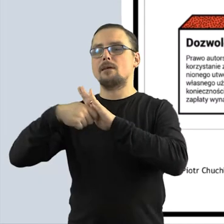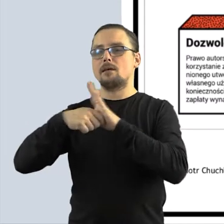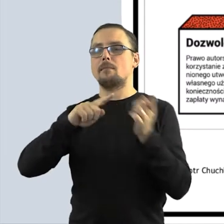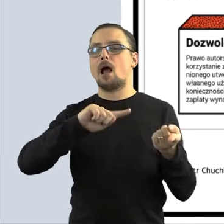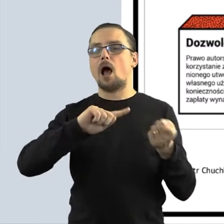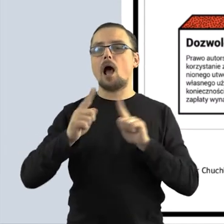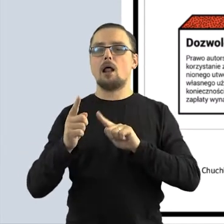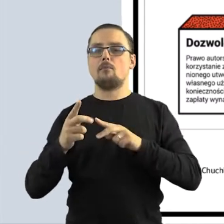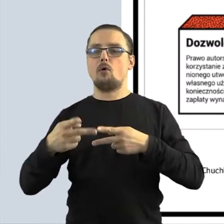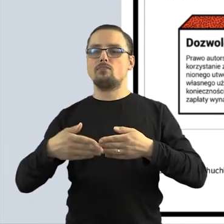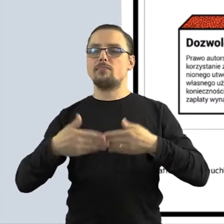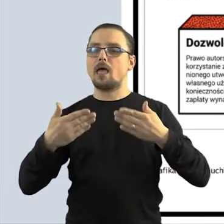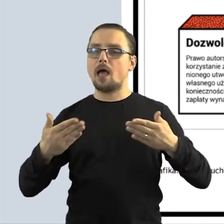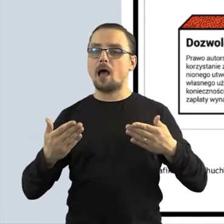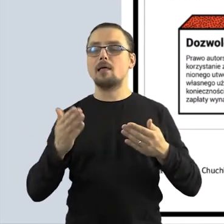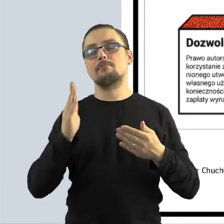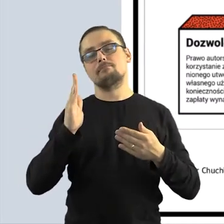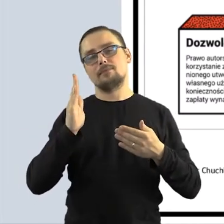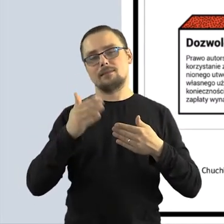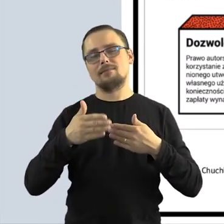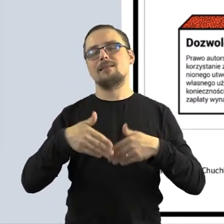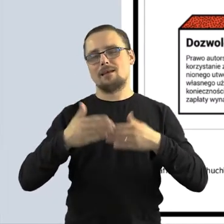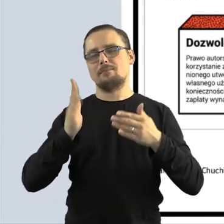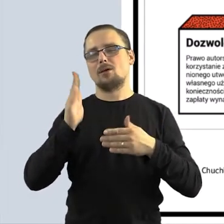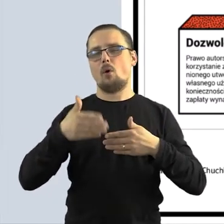przynieść na deski teatru, jak tylko teatry się otworzą.